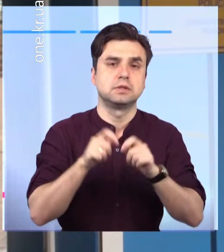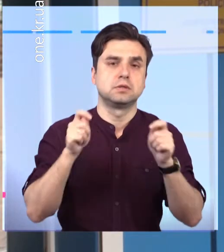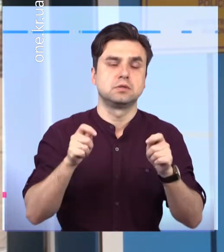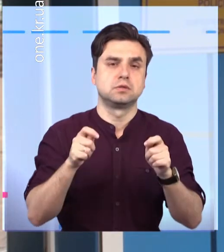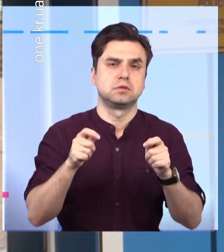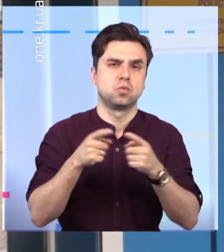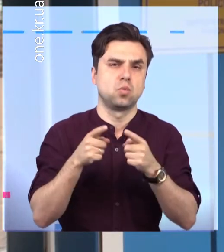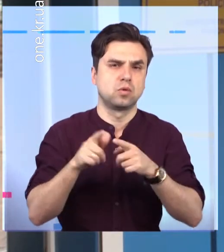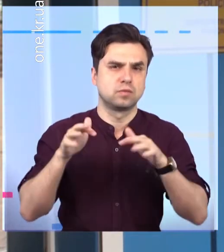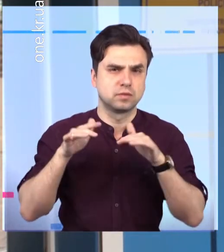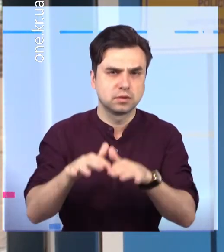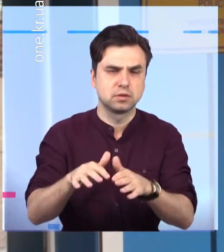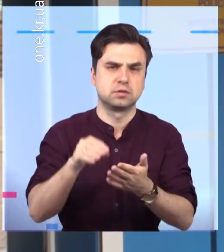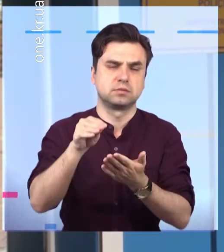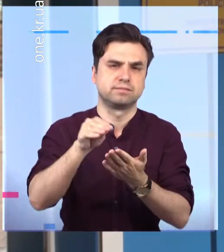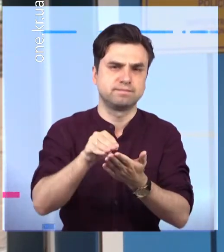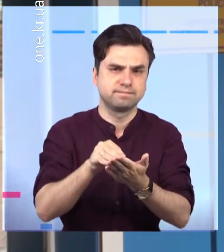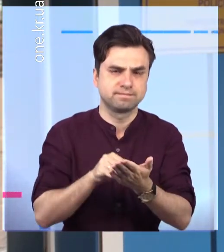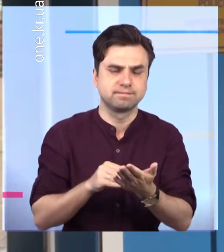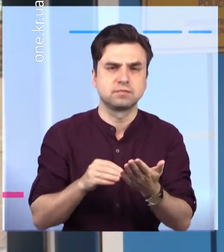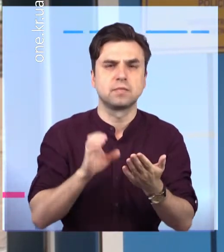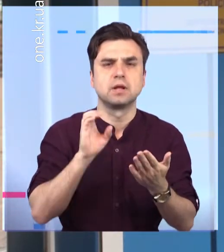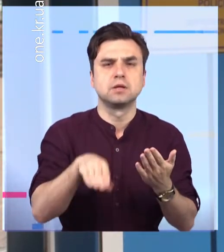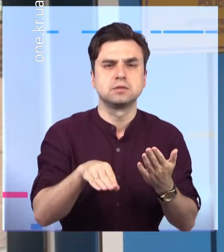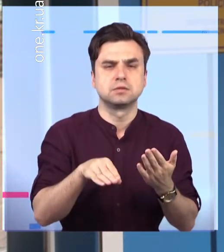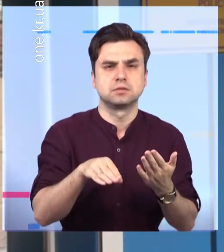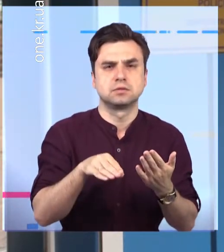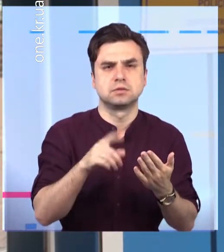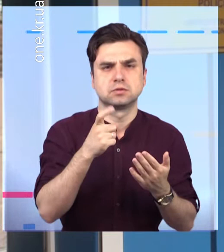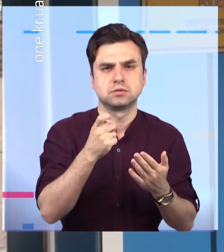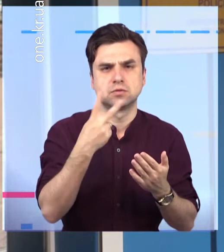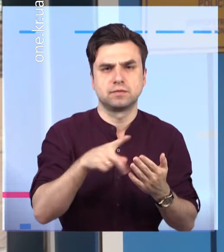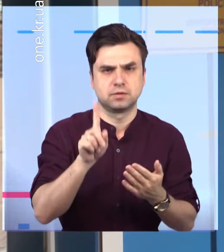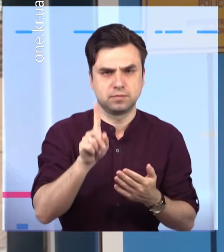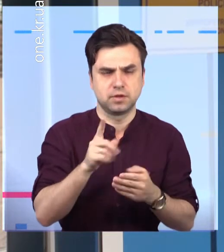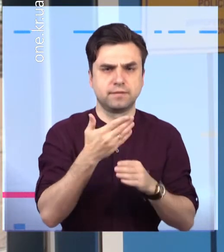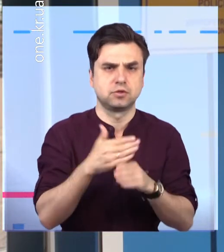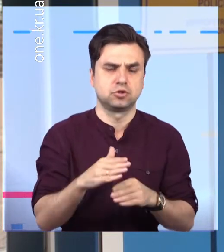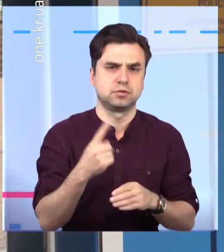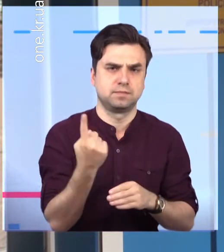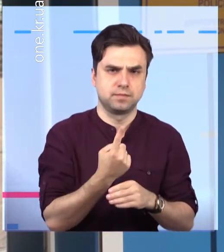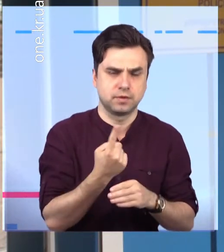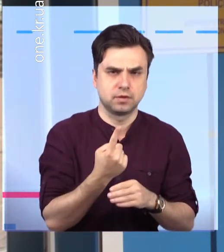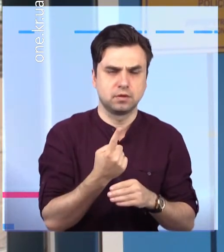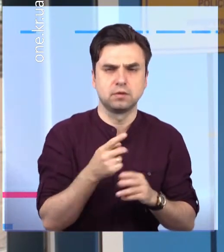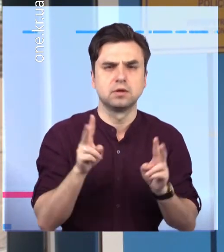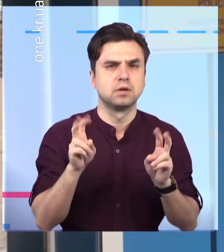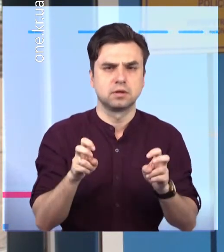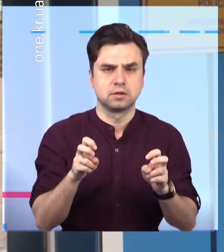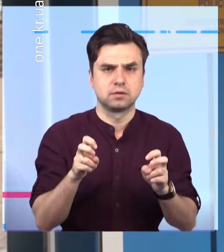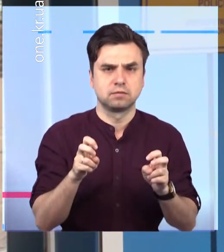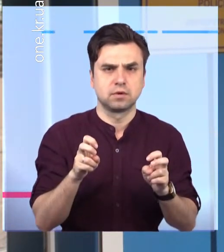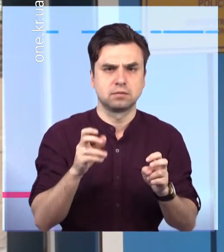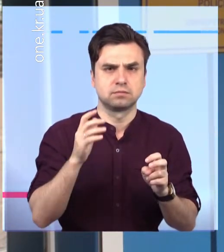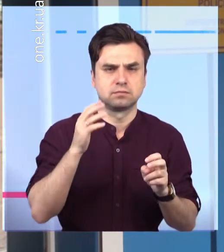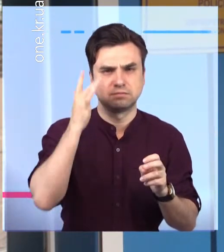факт зареєстровано в порядку передбаченим чинним законодавством. Відкрито кримінальне провадження за частиною 1 статті 121 Кримінального кодексу України, а саме